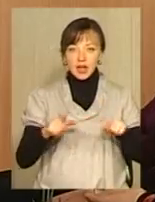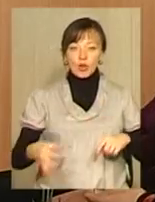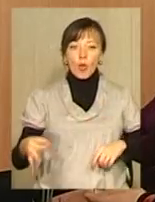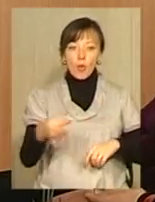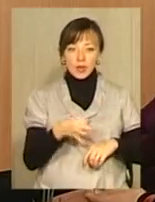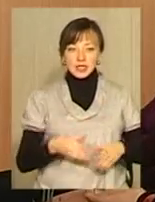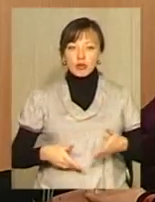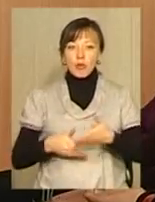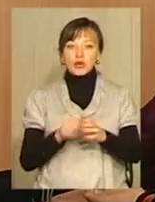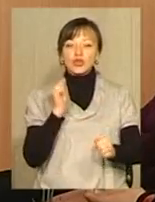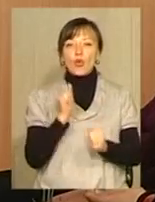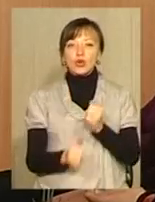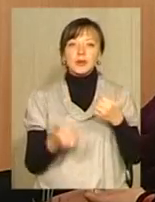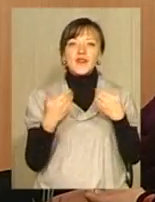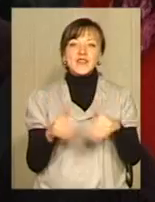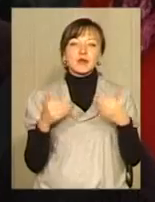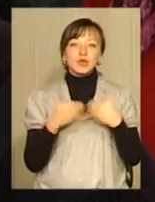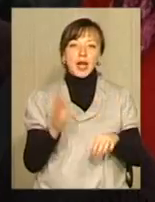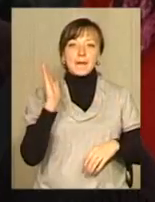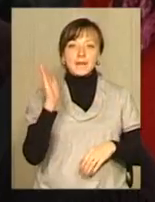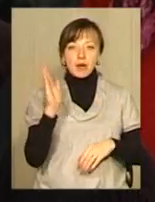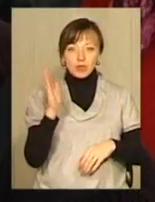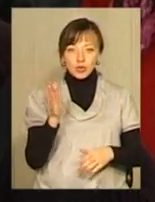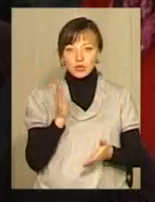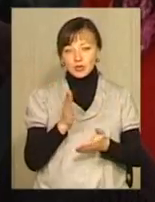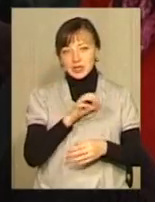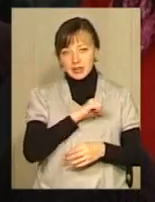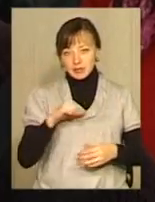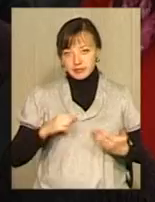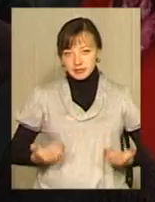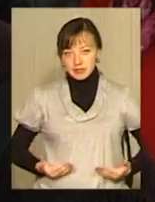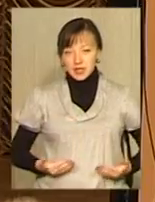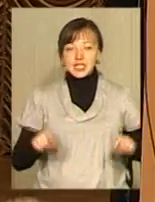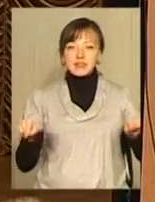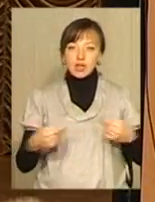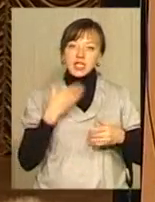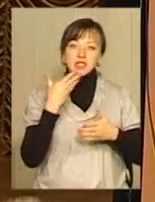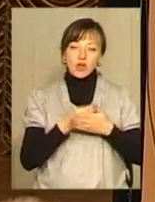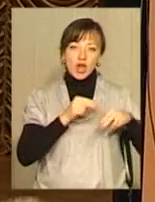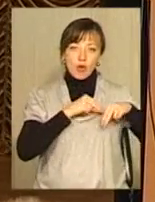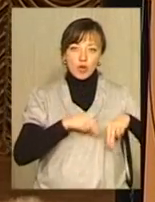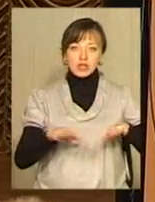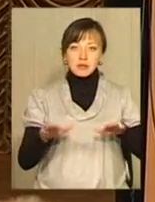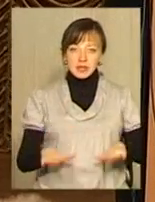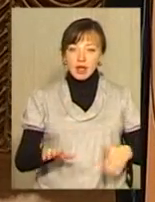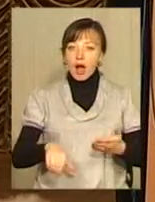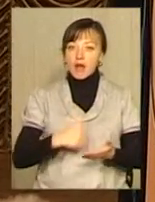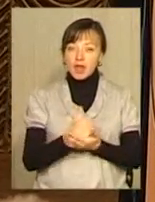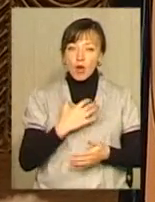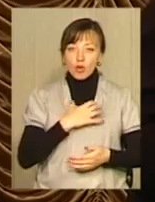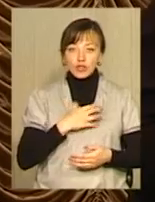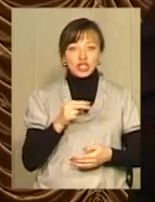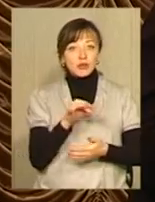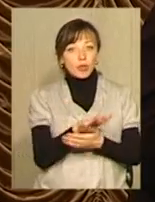області допоможе кожному випускнику в майбутньому прокласти місток у самостійне життя та створити своє робоче місце, а найголовніше – чи